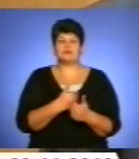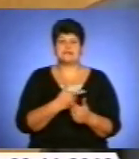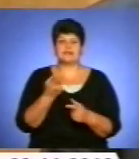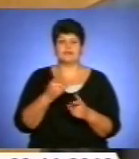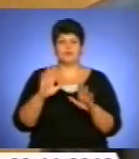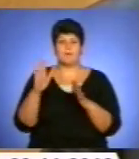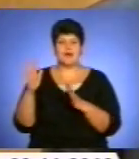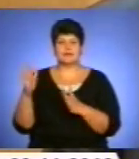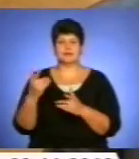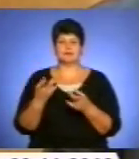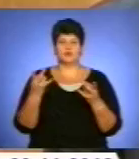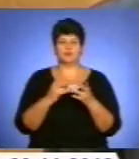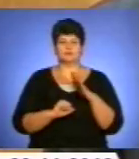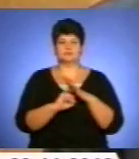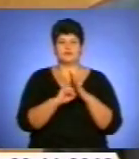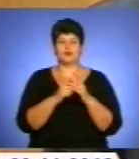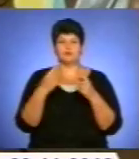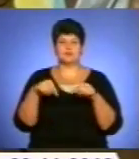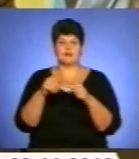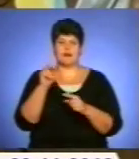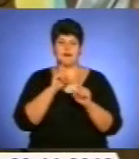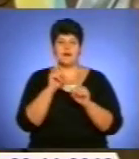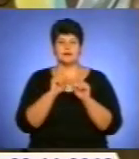на яких він повинен була визватися в Тернопільській обласної ради.